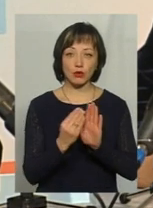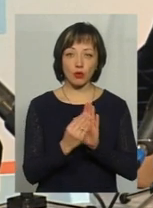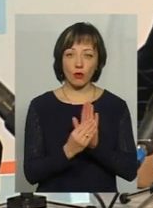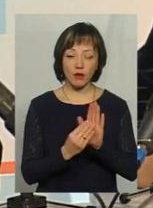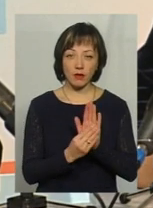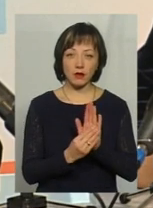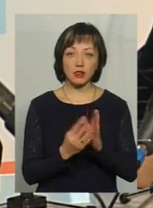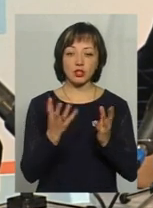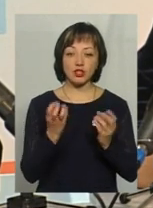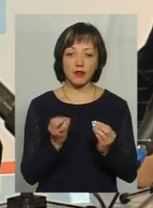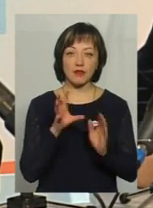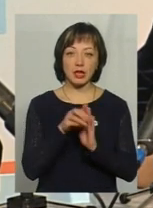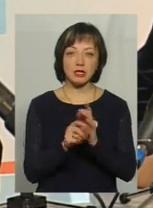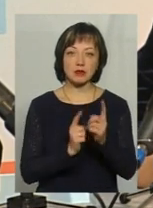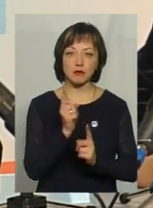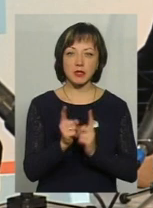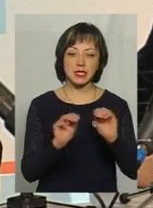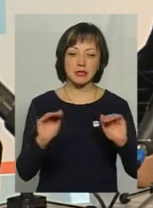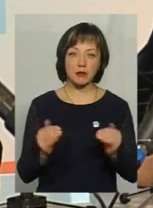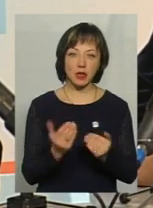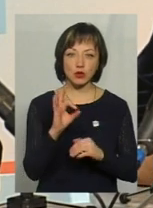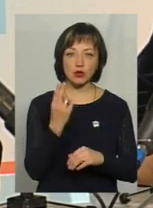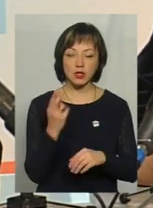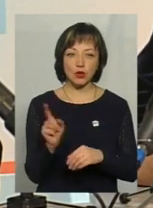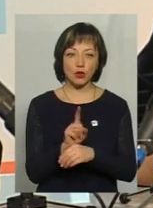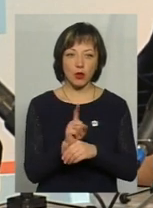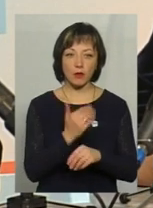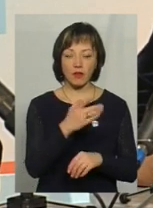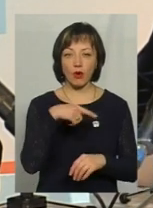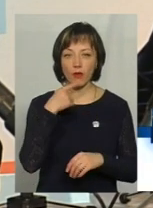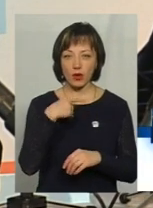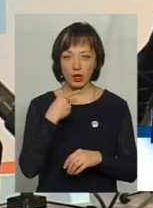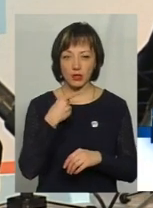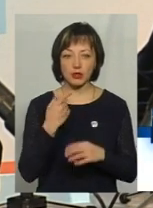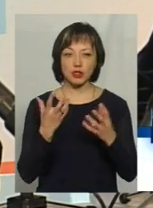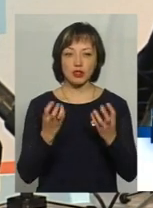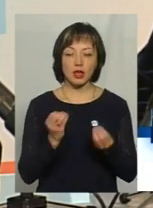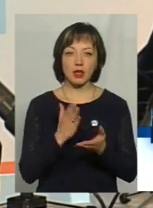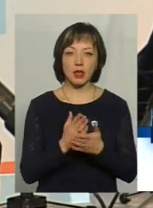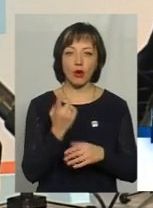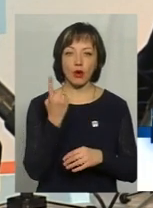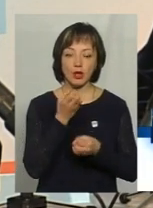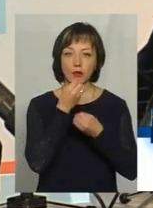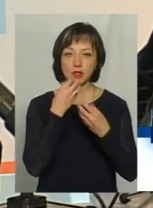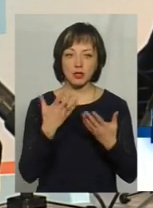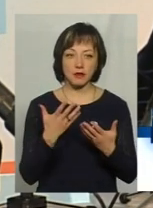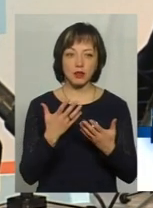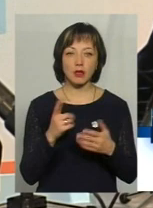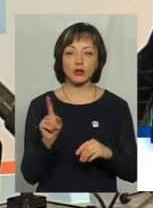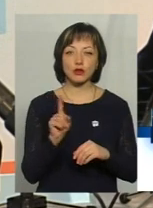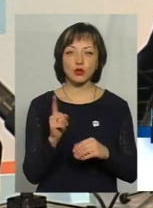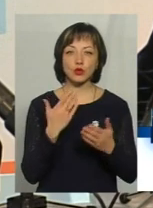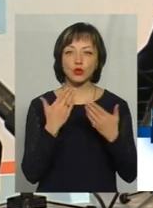внесені зміни щодо зменшення соціальних норм, про які ви говорили, є одне позитивне. Що